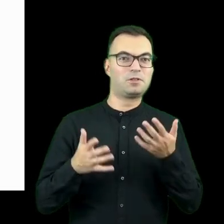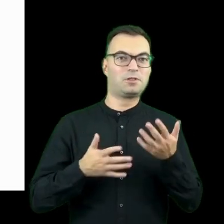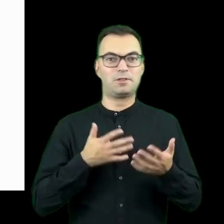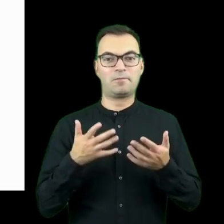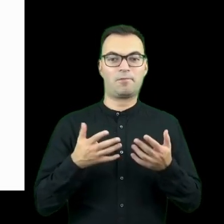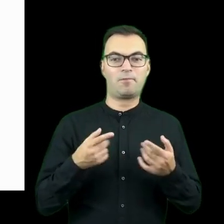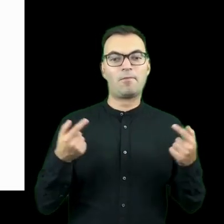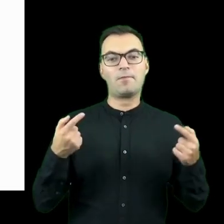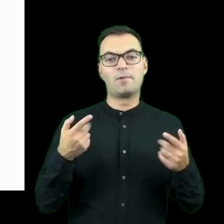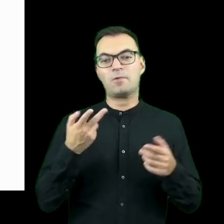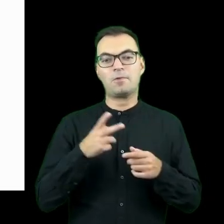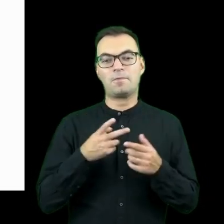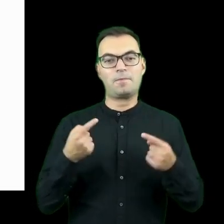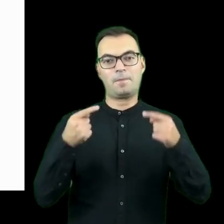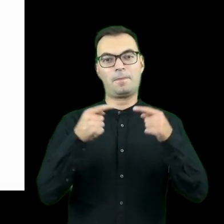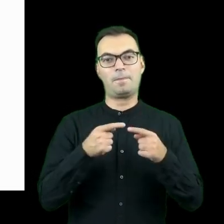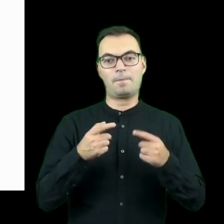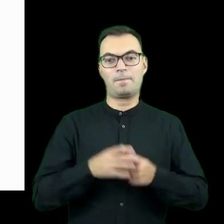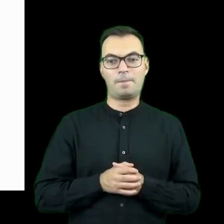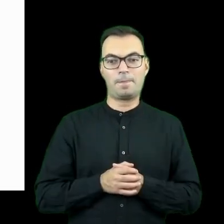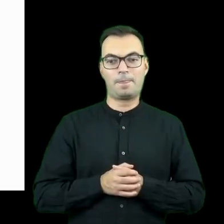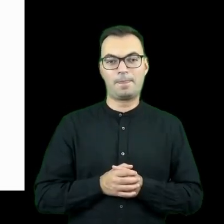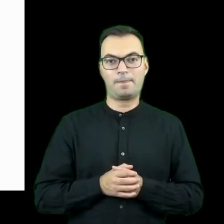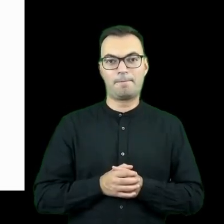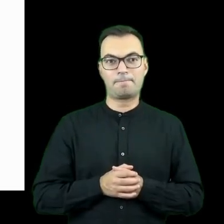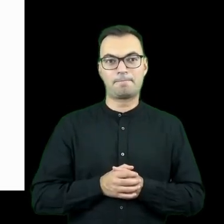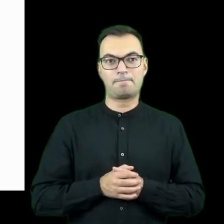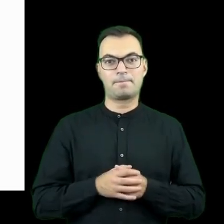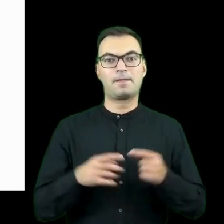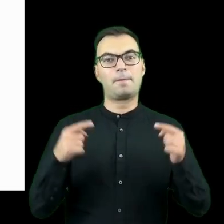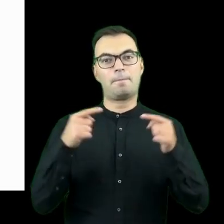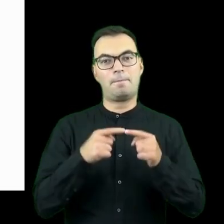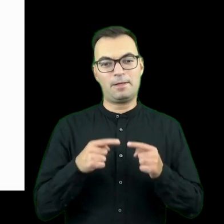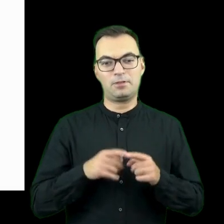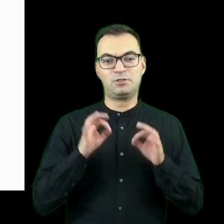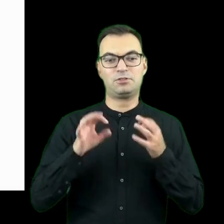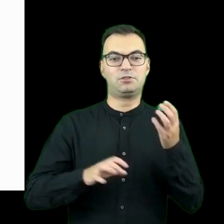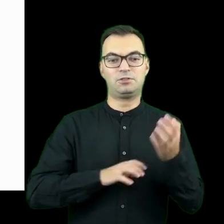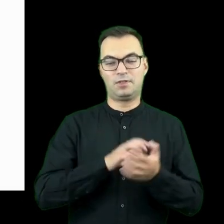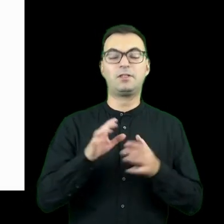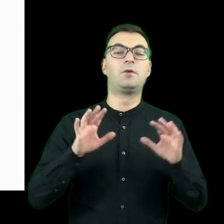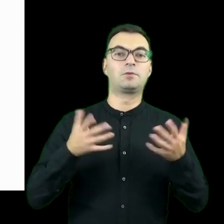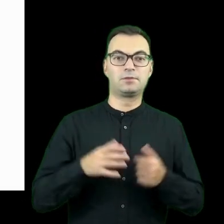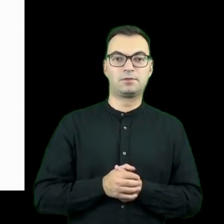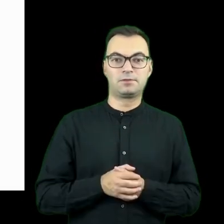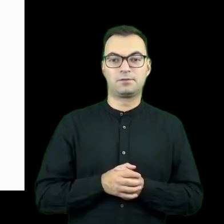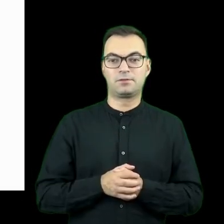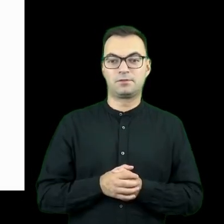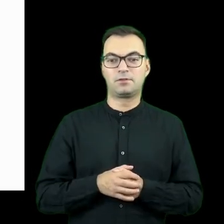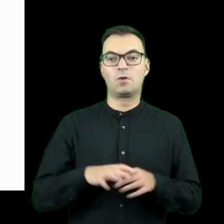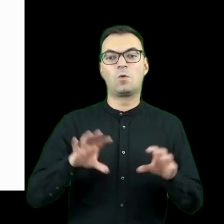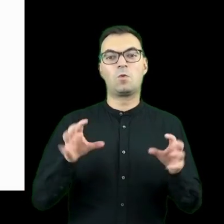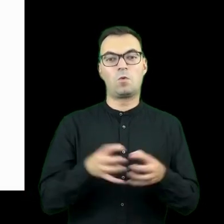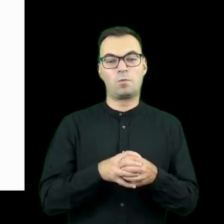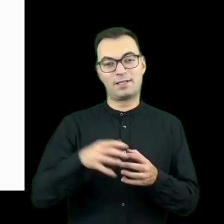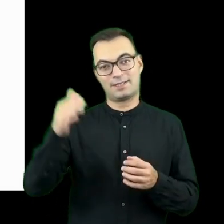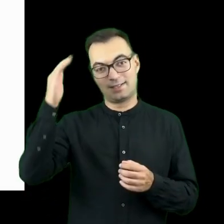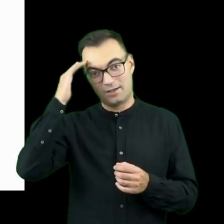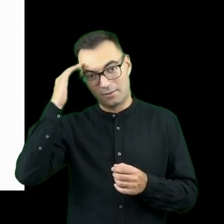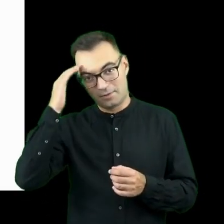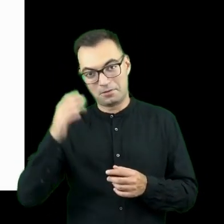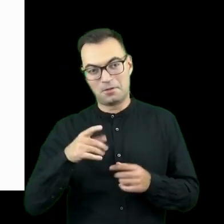sposobu życia, który odpowiada na wyzwania dzisiejszego świata. Tak jak tutaj to znowu grupa znajomych